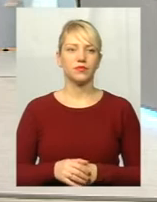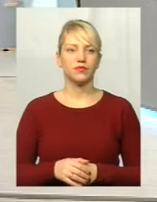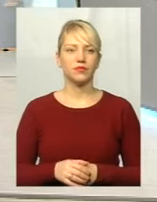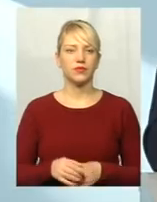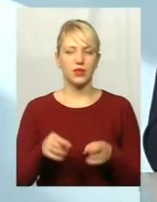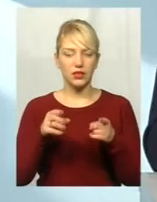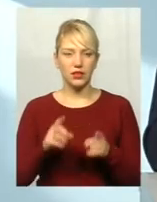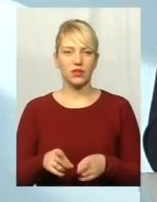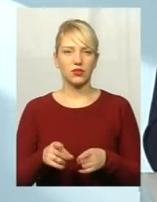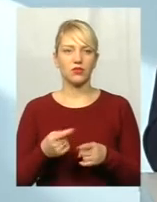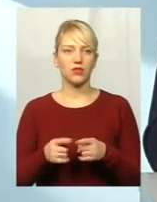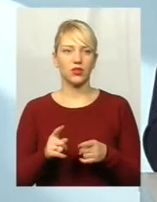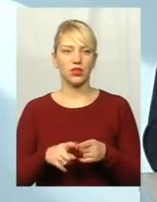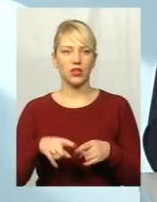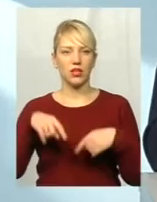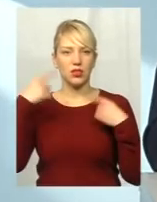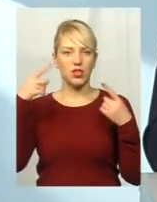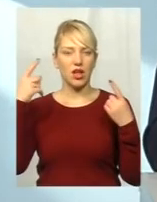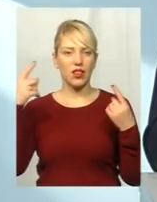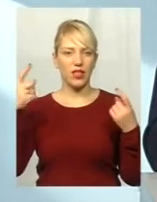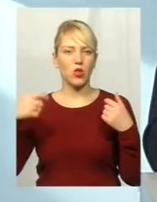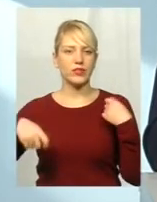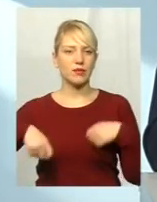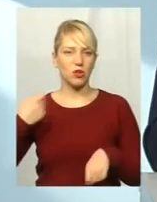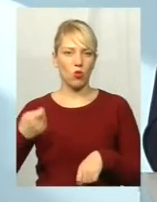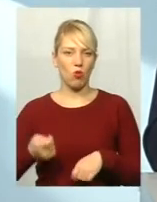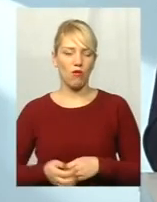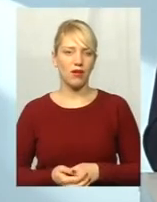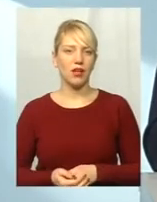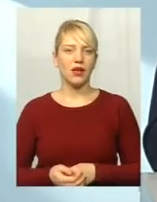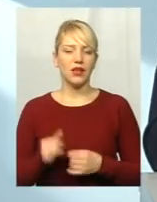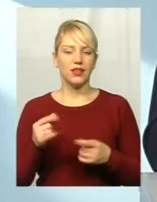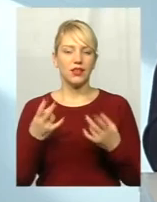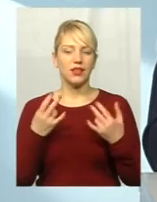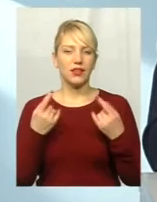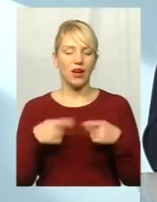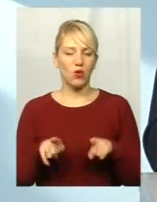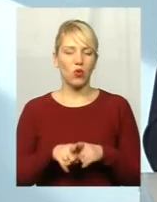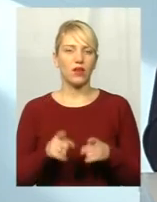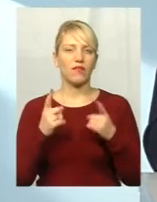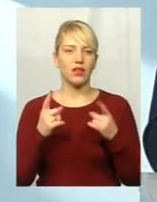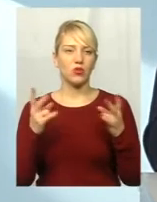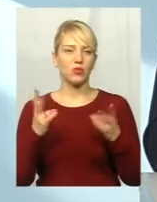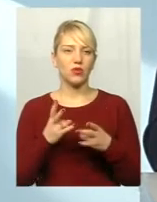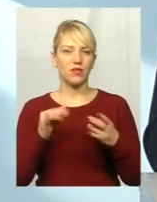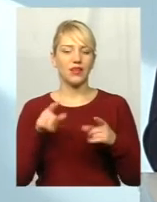дійсно вона йде в шалене збитково. І по суті такої великої потреби в даних автобусах не було.